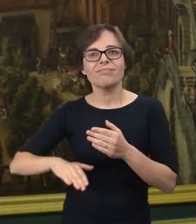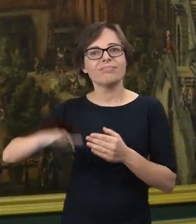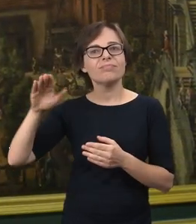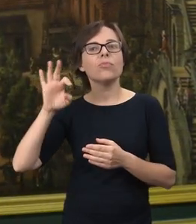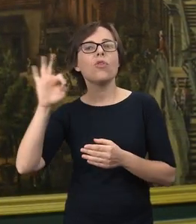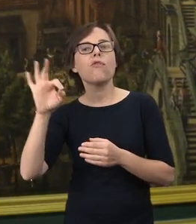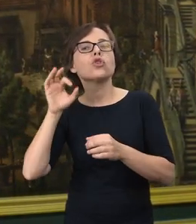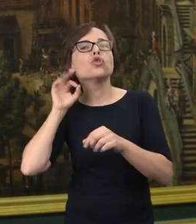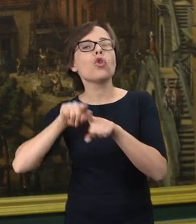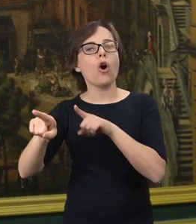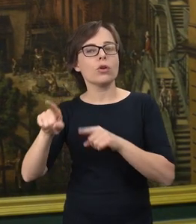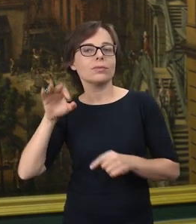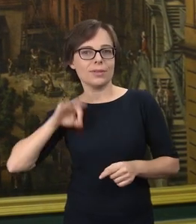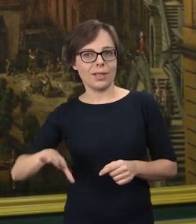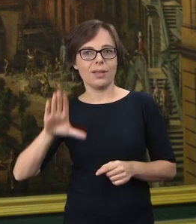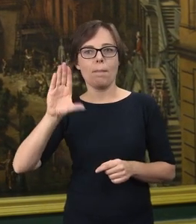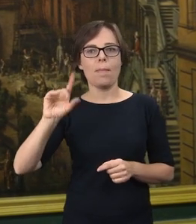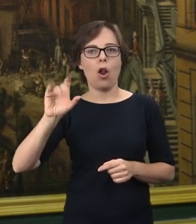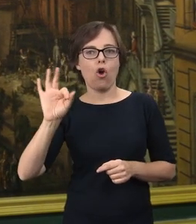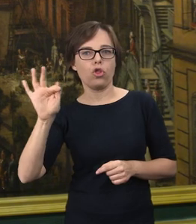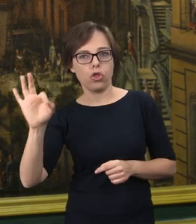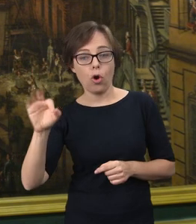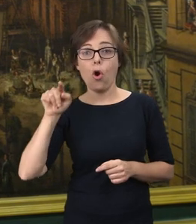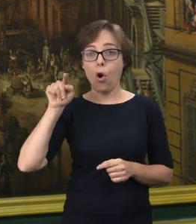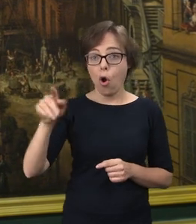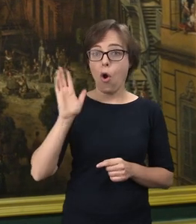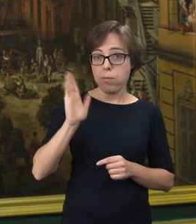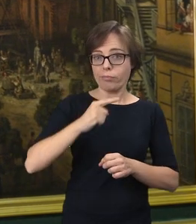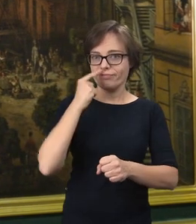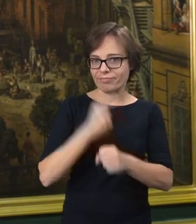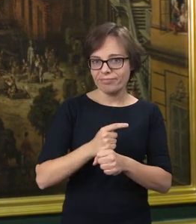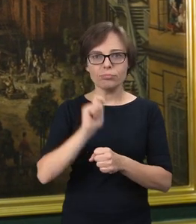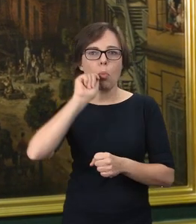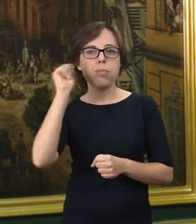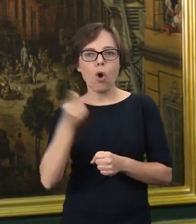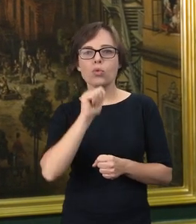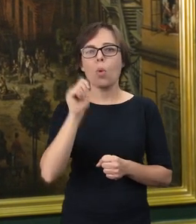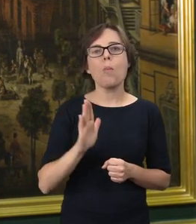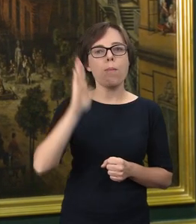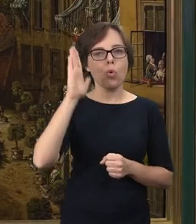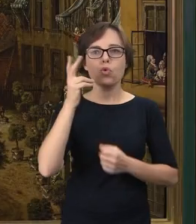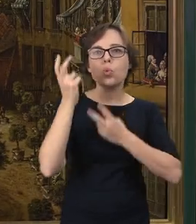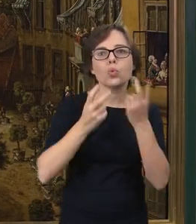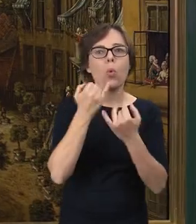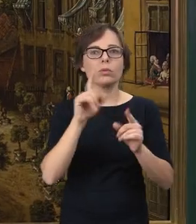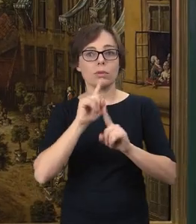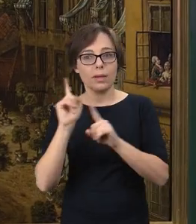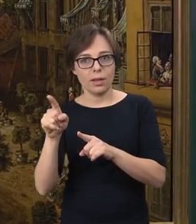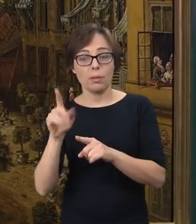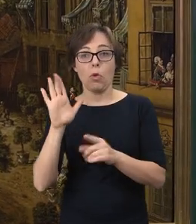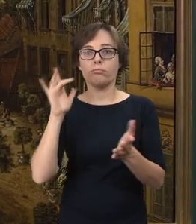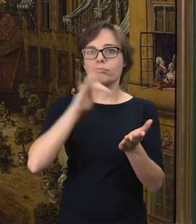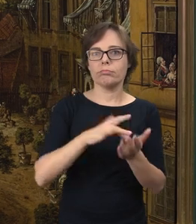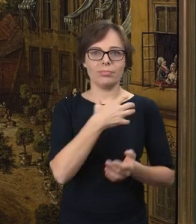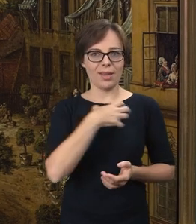siostrzeniec, Bernardo Belotto. W pewnym momencie wyruszył w poszukiwaniu zleceń na północ Europy. Dotarł do Drezna